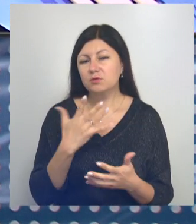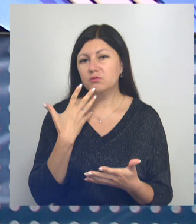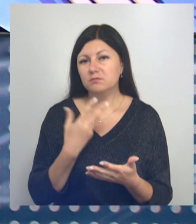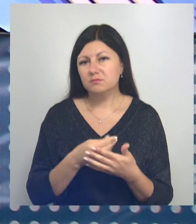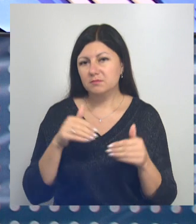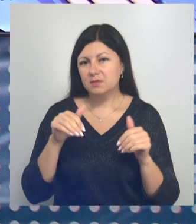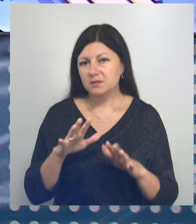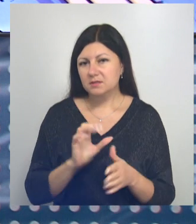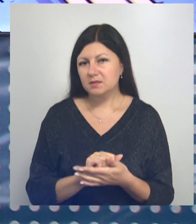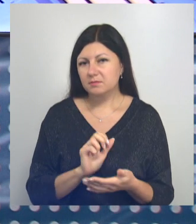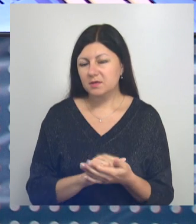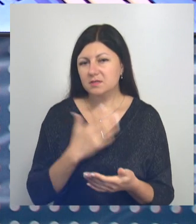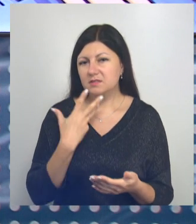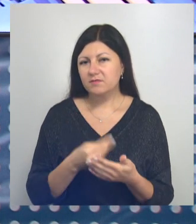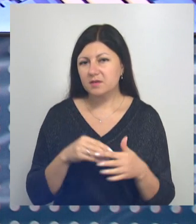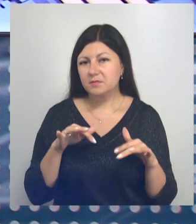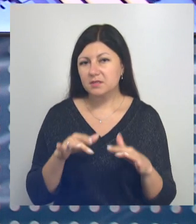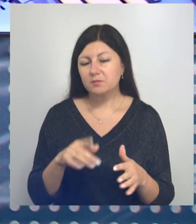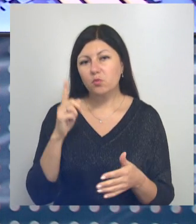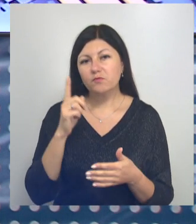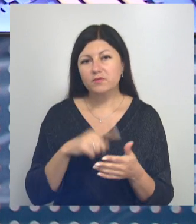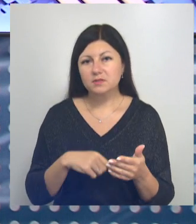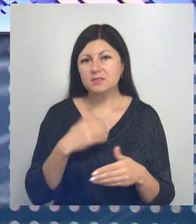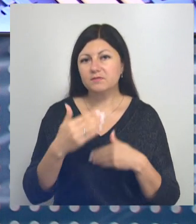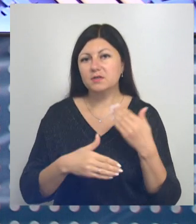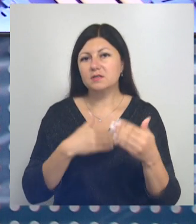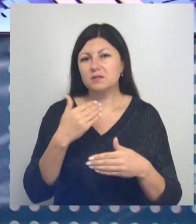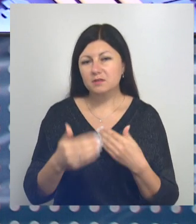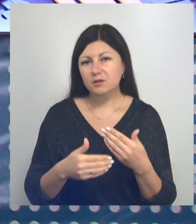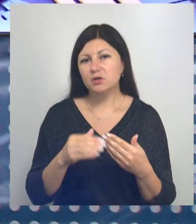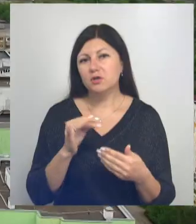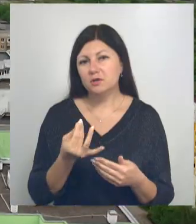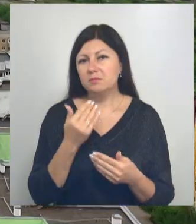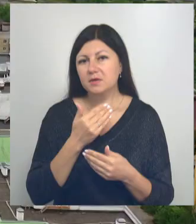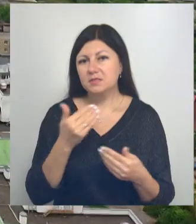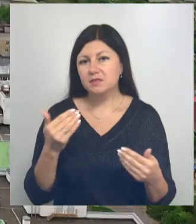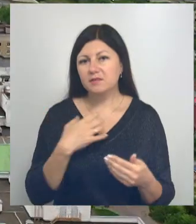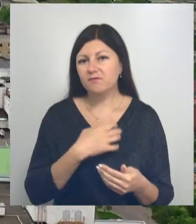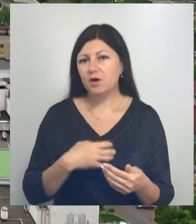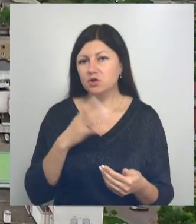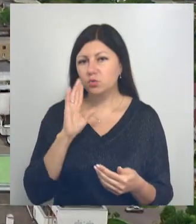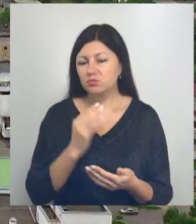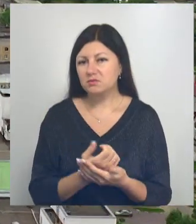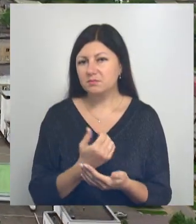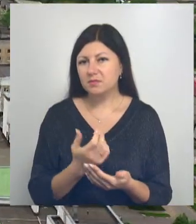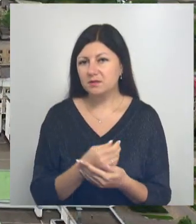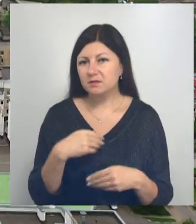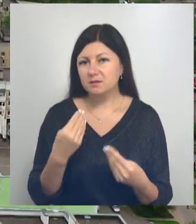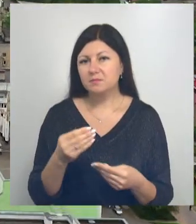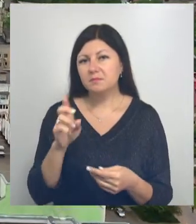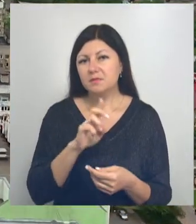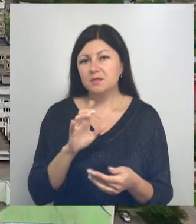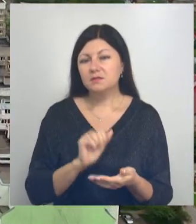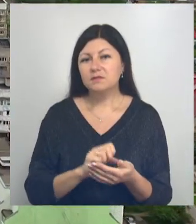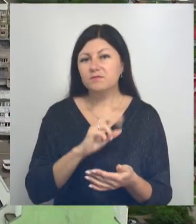делом. Уверенности двигаться дальше придают и последние важные успехи. Напомним, недавно стало известно, что Белгород